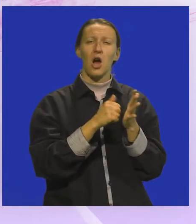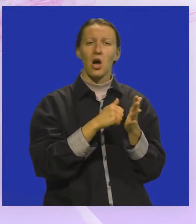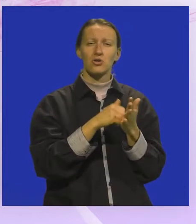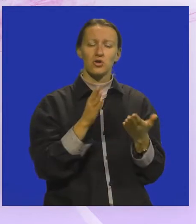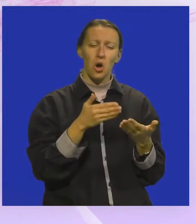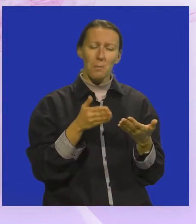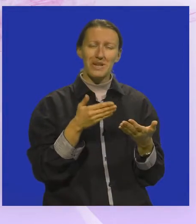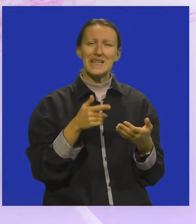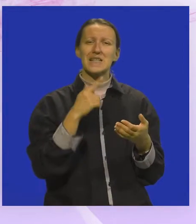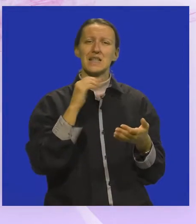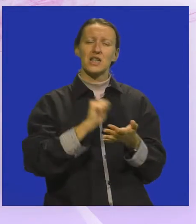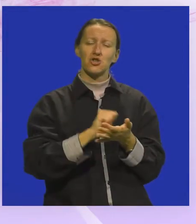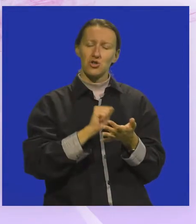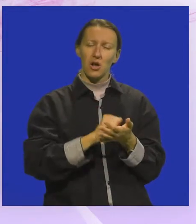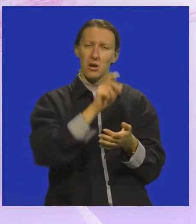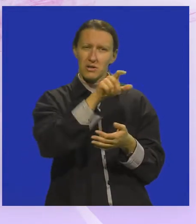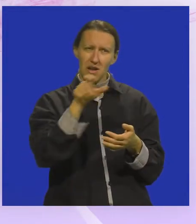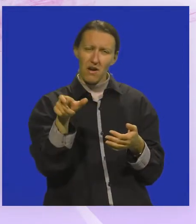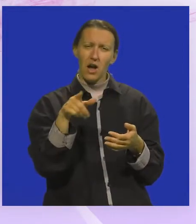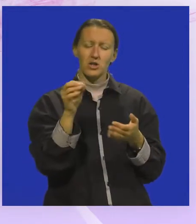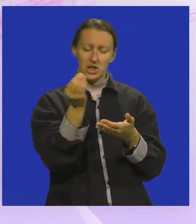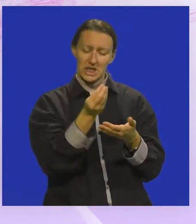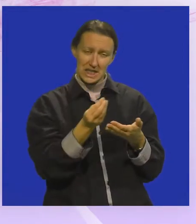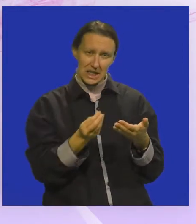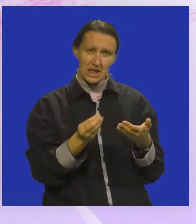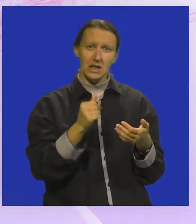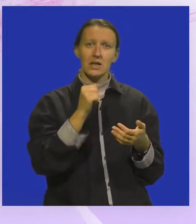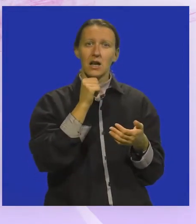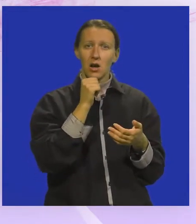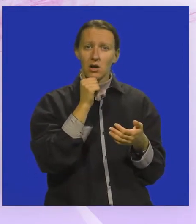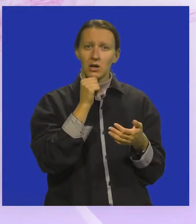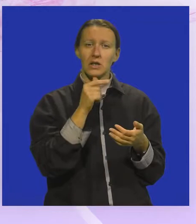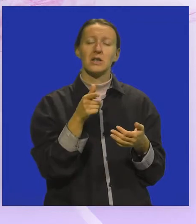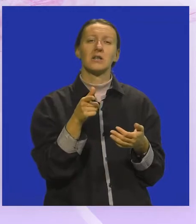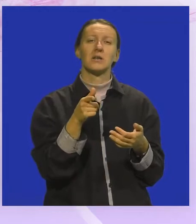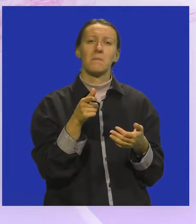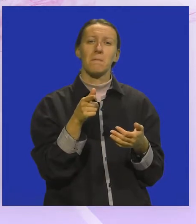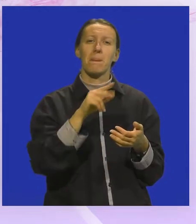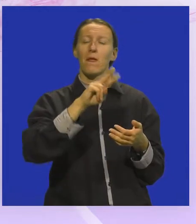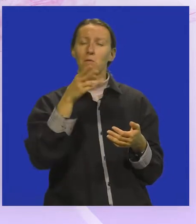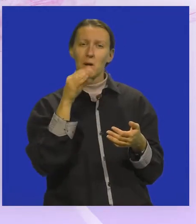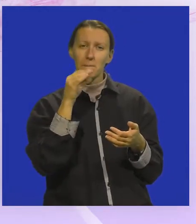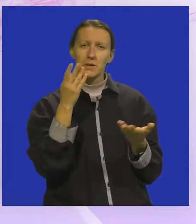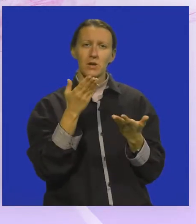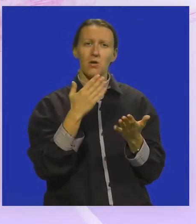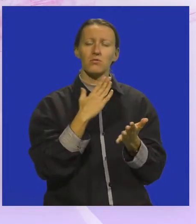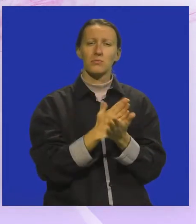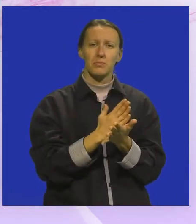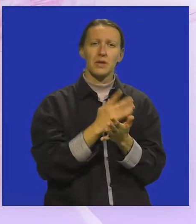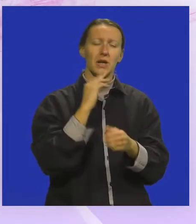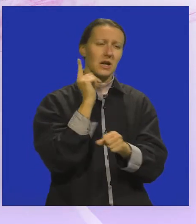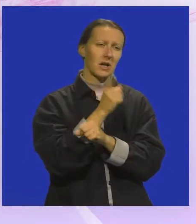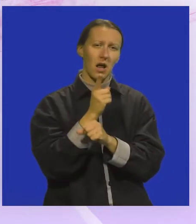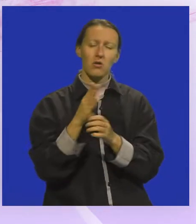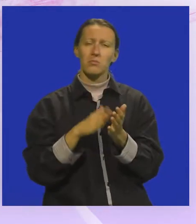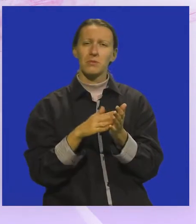ili izdavače, isto tako crtao i druge priče, kako su bile i naručbe,